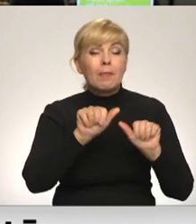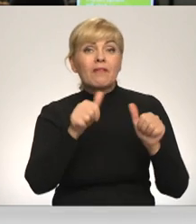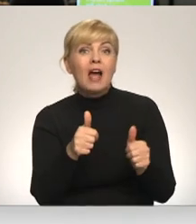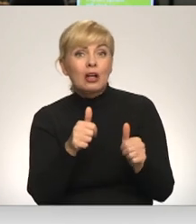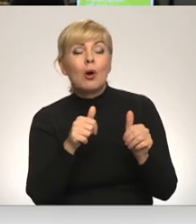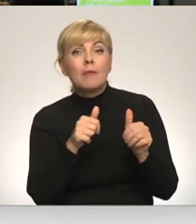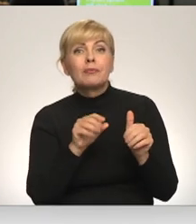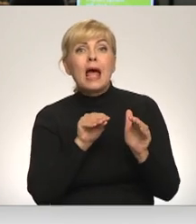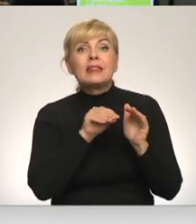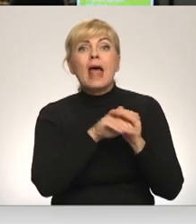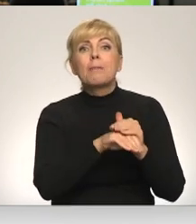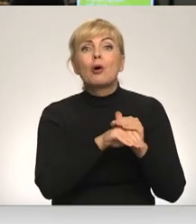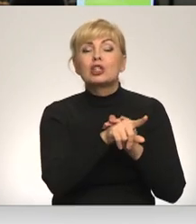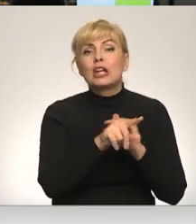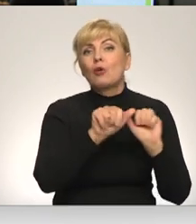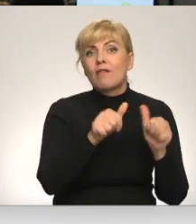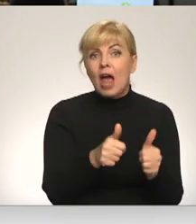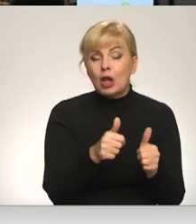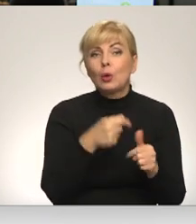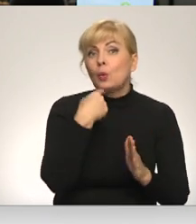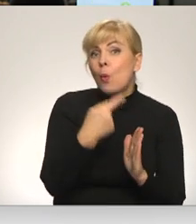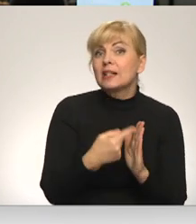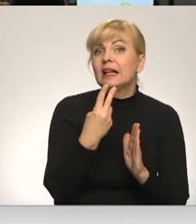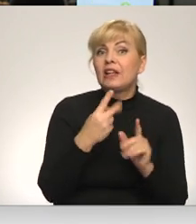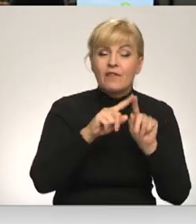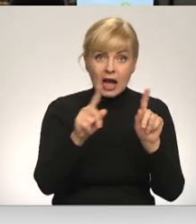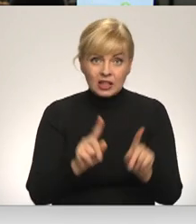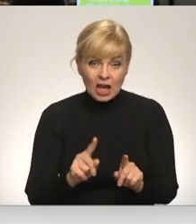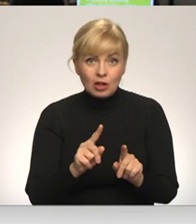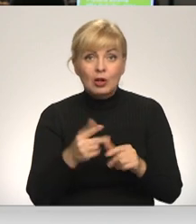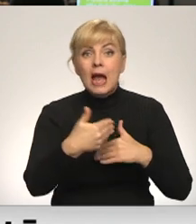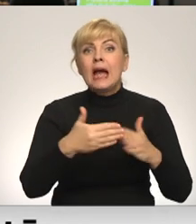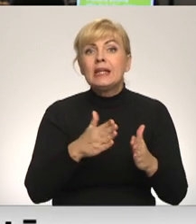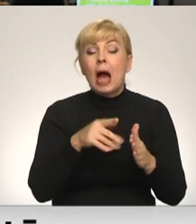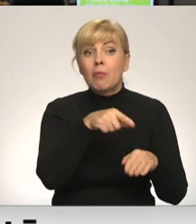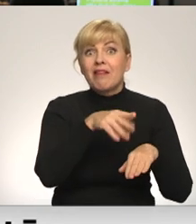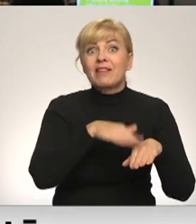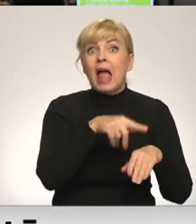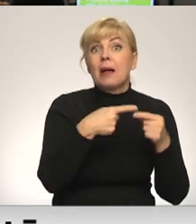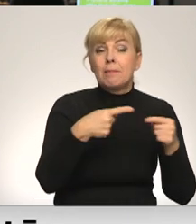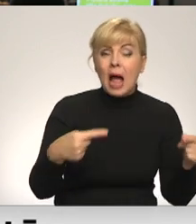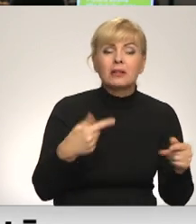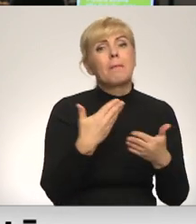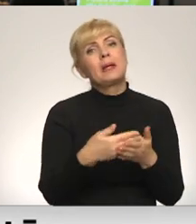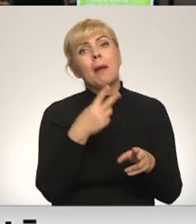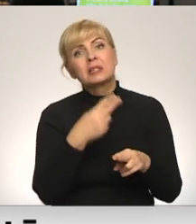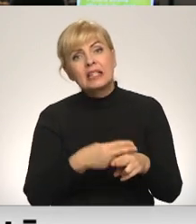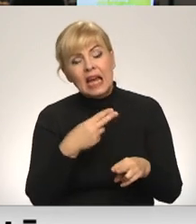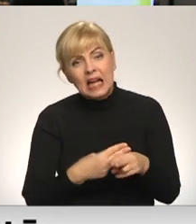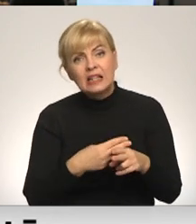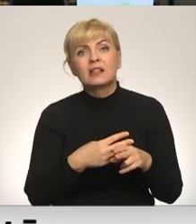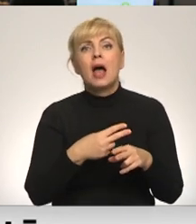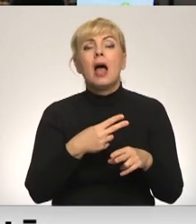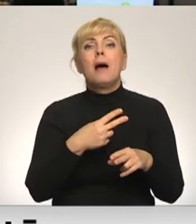sistēmā, nosaka divas lietas. Gan iepakojuma materiāls, proti tas ir stikls, metāls